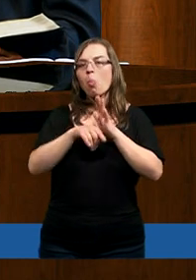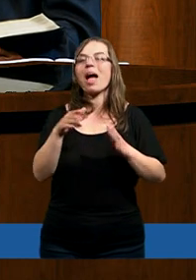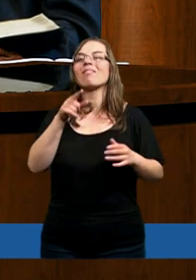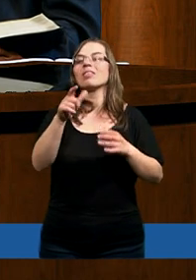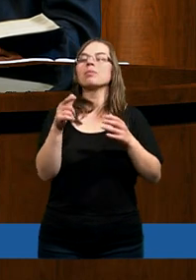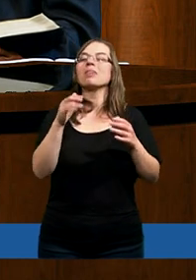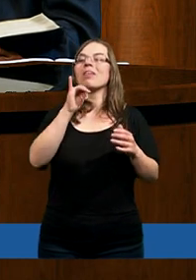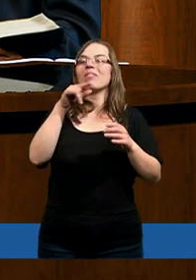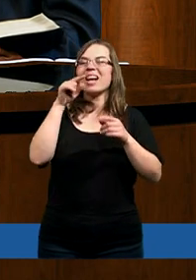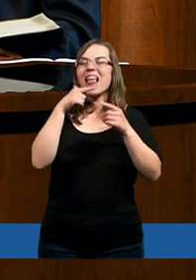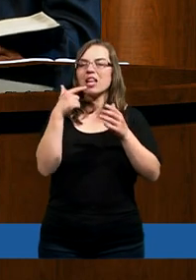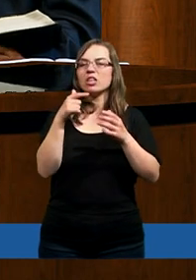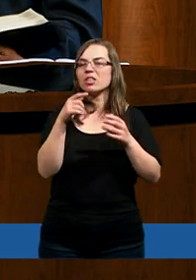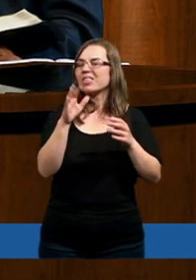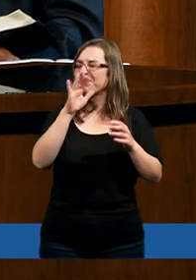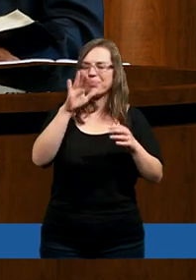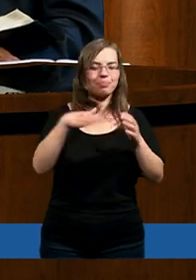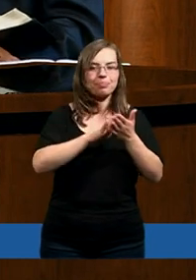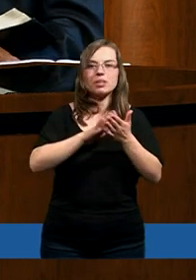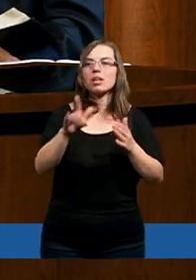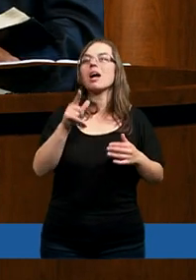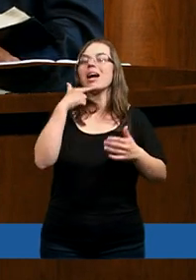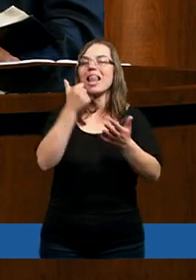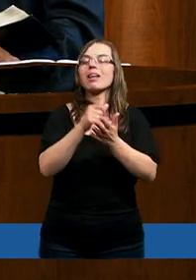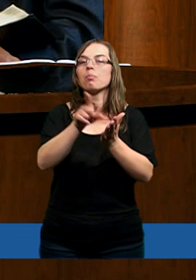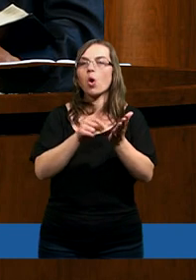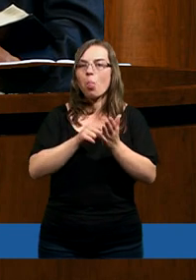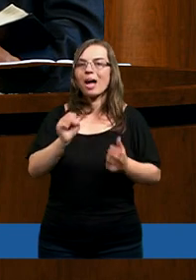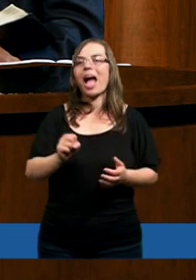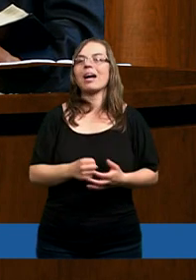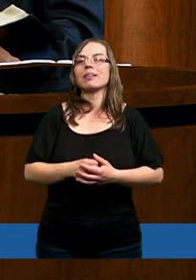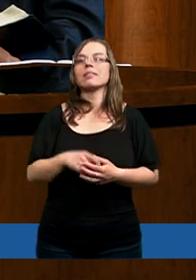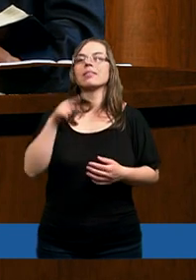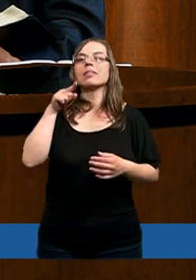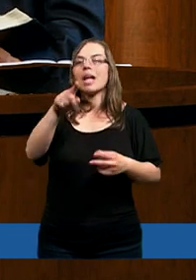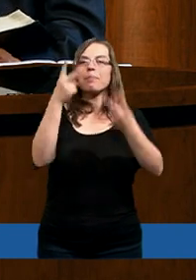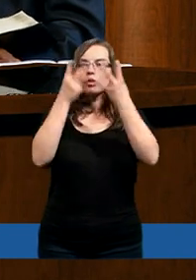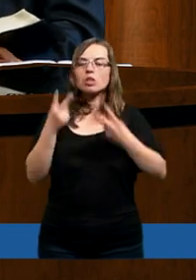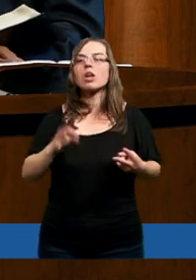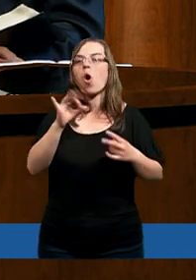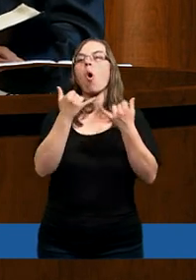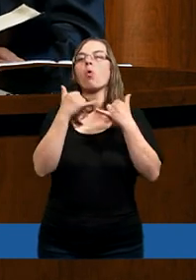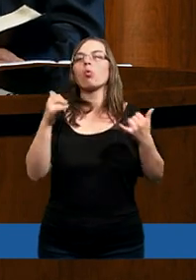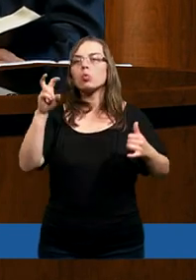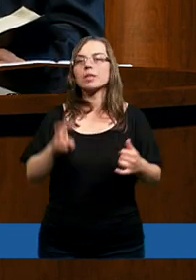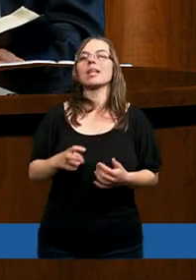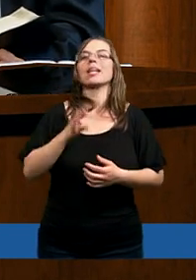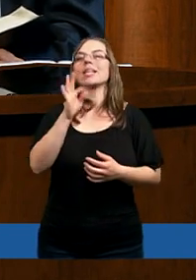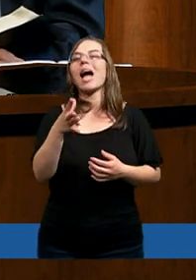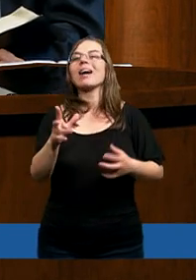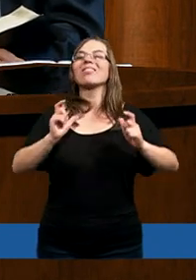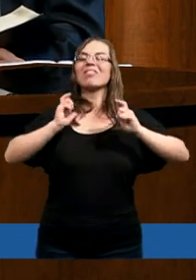swoim liście, krótkim liście, ale też dosyć podobnym do tego listu Piotra. I tam czytamy o różnych